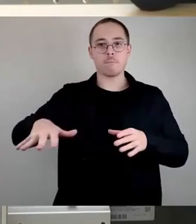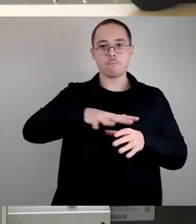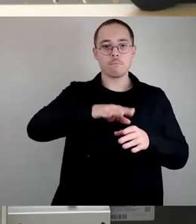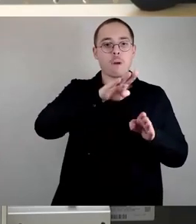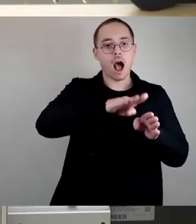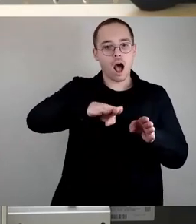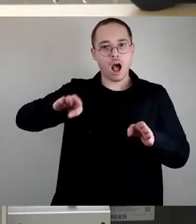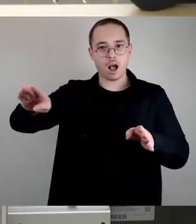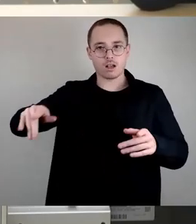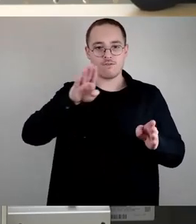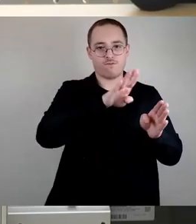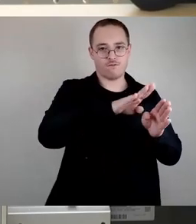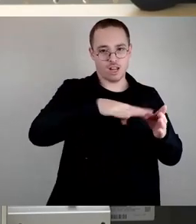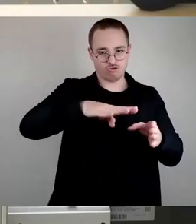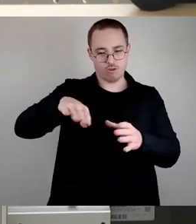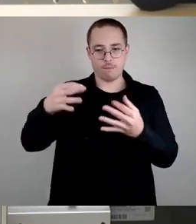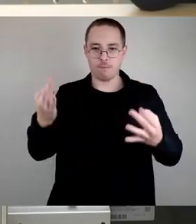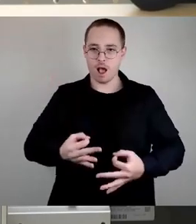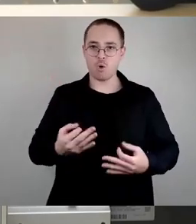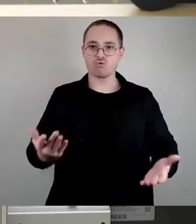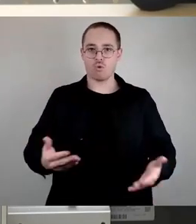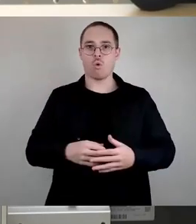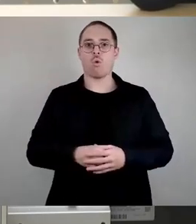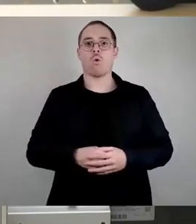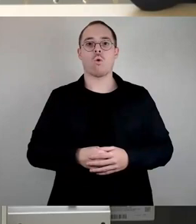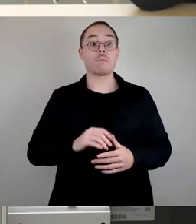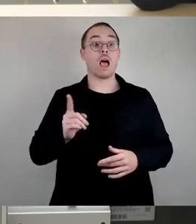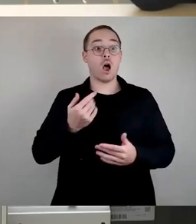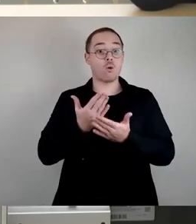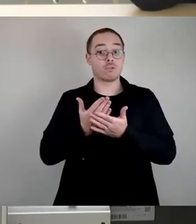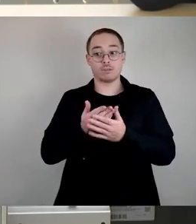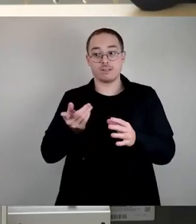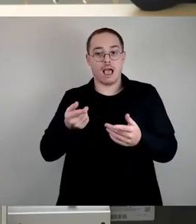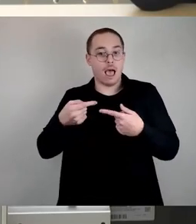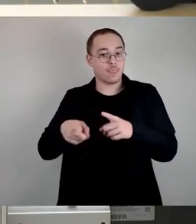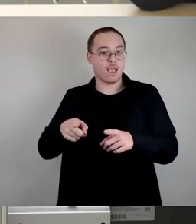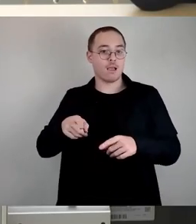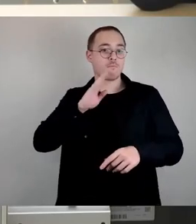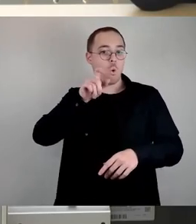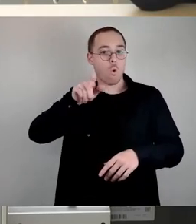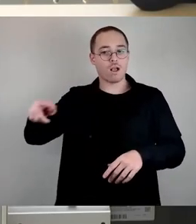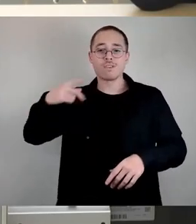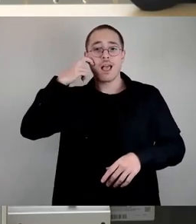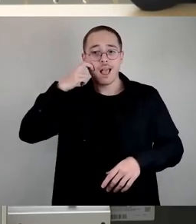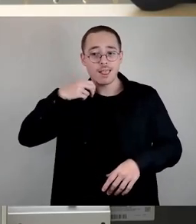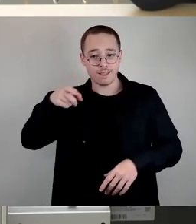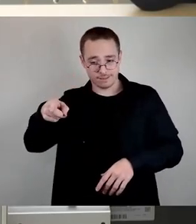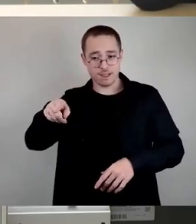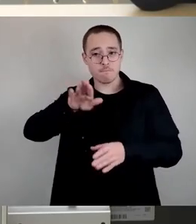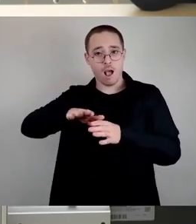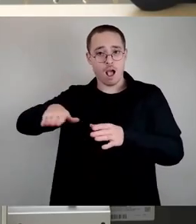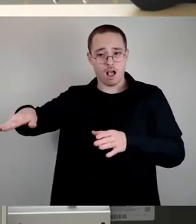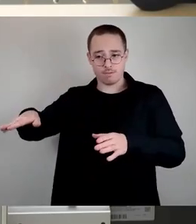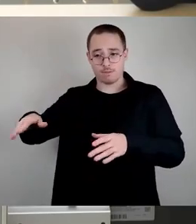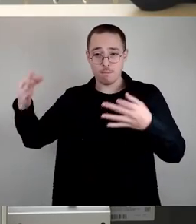bereits, ältere Bürger, die dort wohnen, die auf Autos auch angewiesen sind. Und aufgrund dieser Enge ist eine Zufahrt, wie zum Beispiel